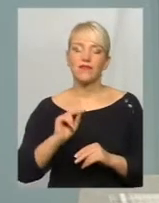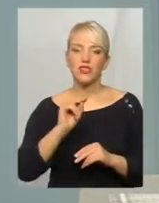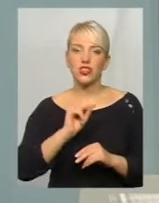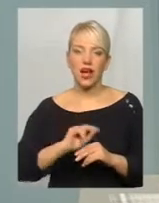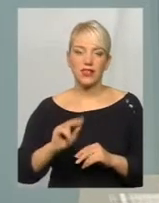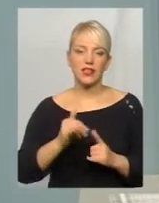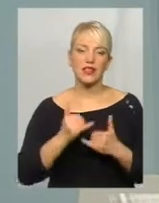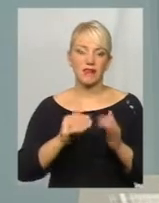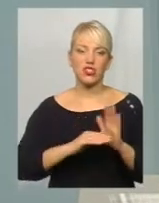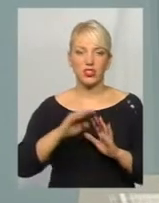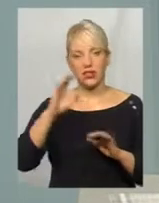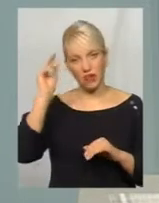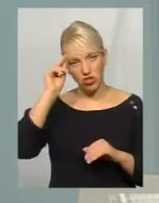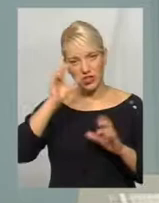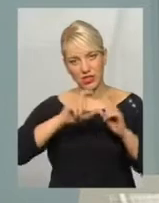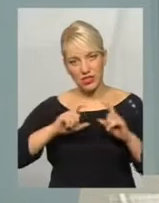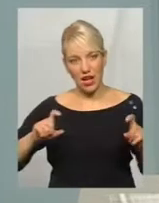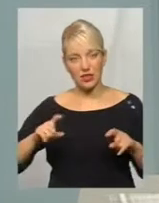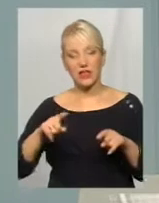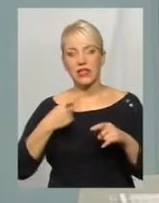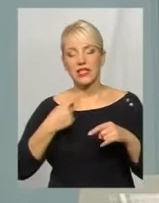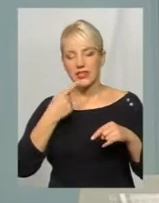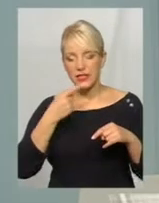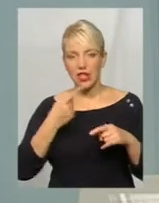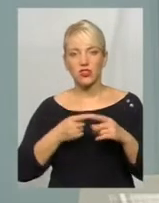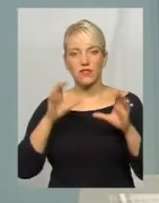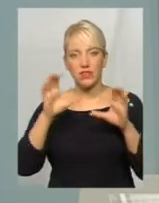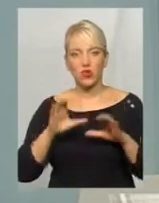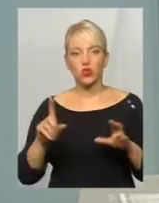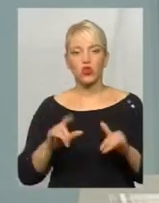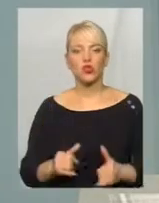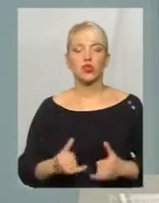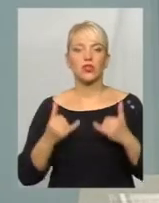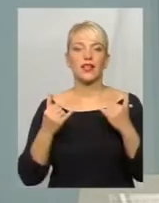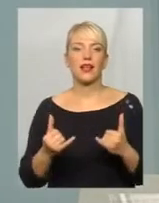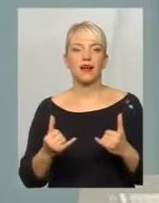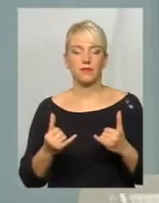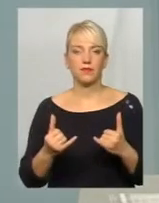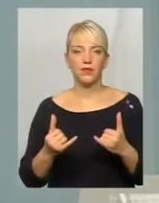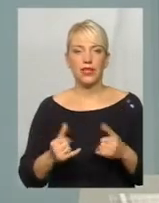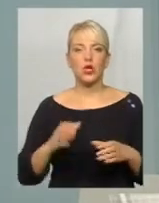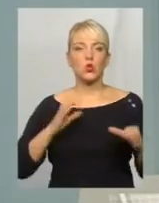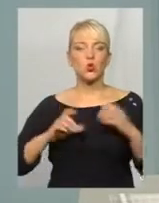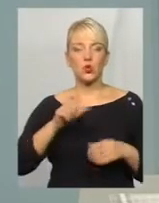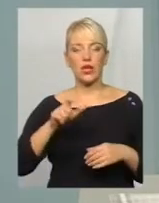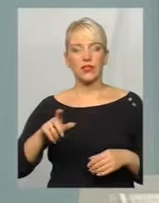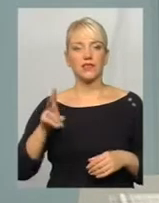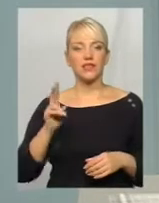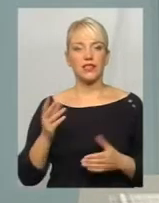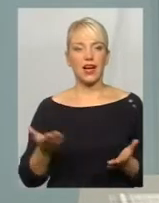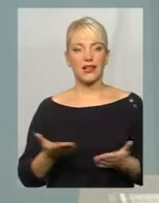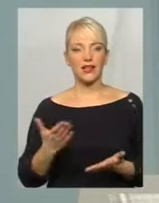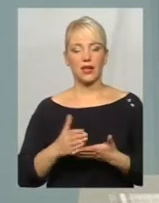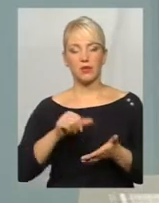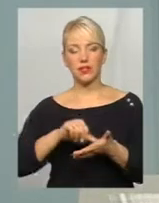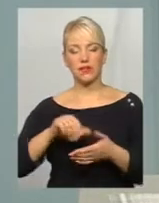навчальних закладів про мову навчання сказано наступне у законі, що для студентів, які є